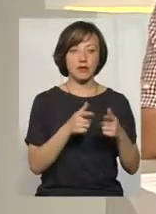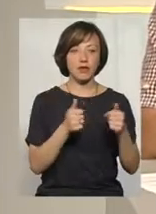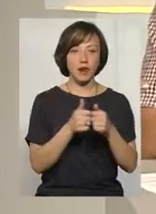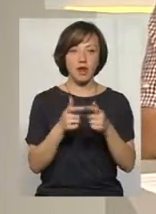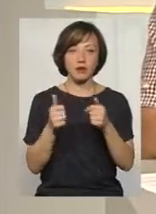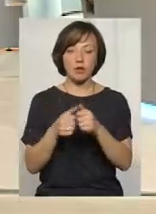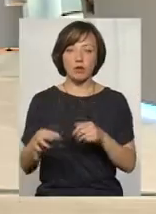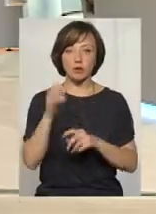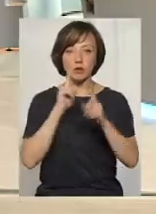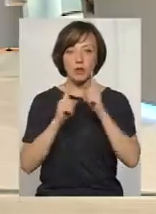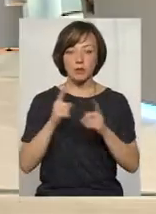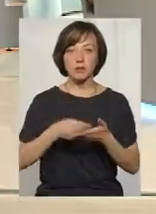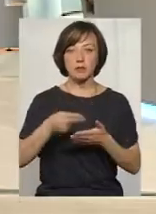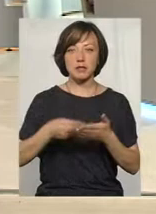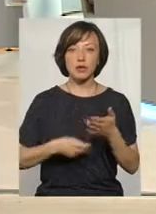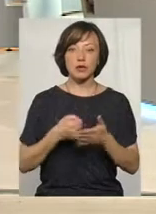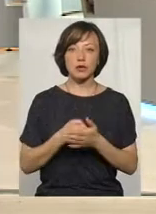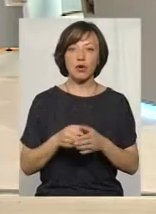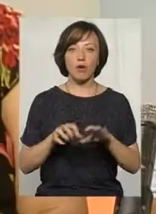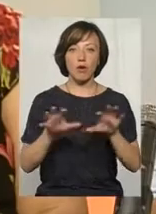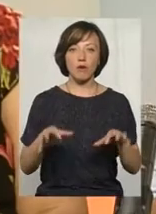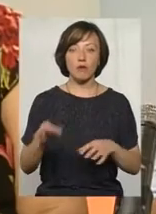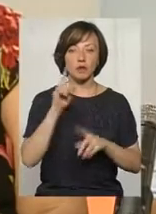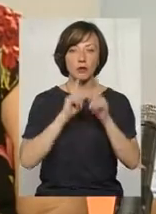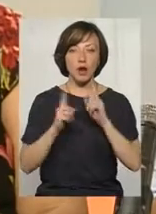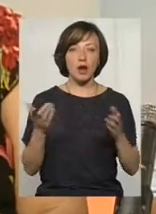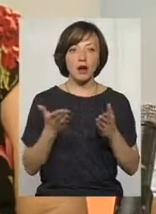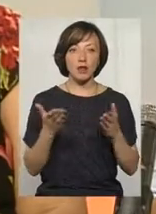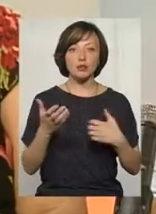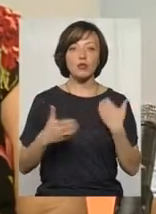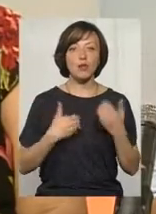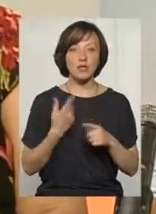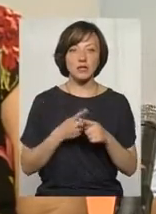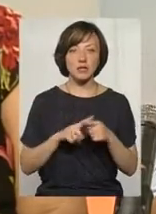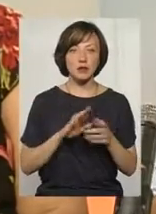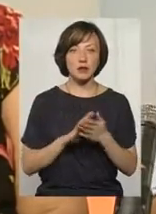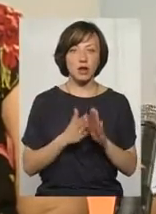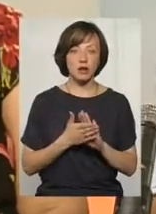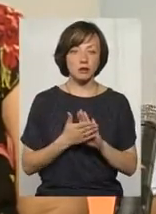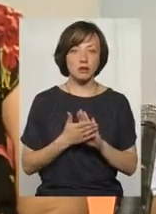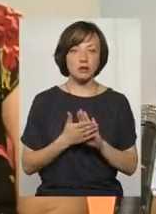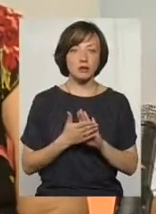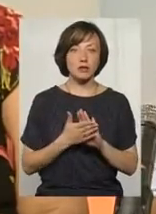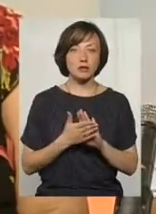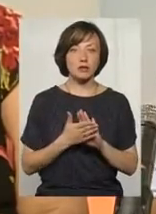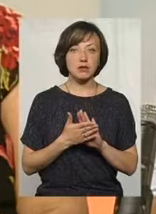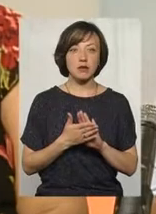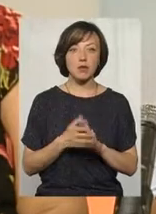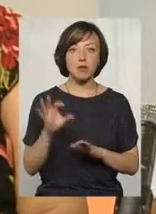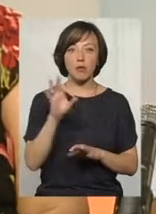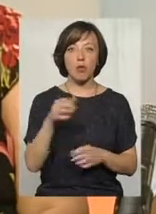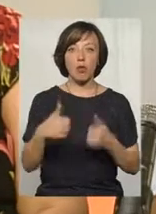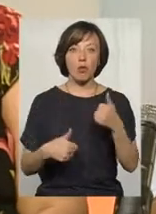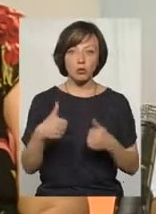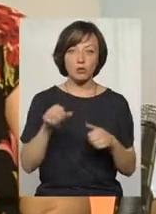підписали його, це звернення до Михайла Загороднього, голови обласної ради, в якому вони стурбовані цією ситуацією, яка склалася навколо колонкурсу,